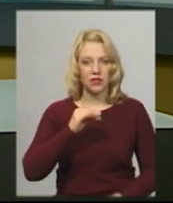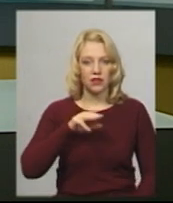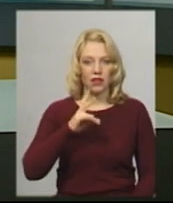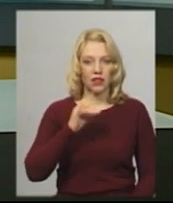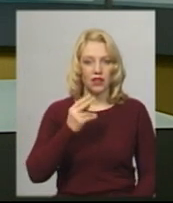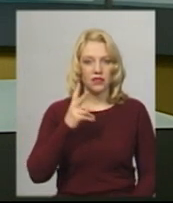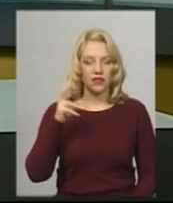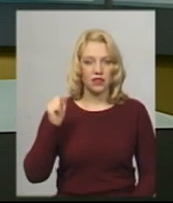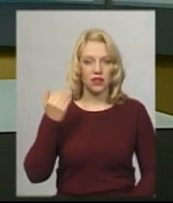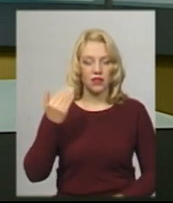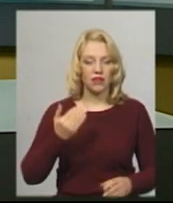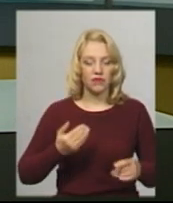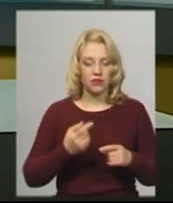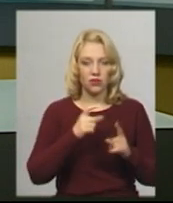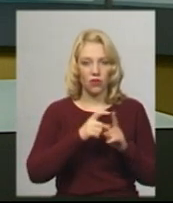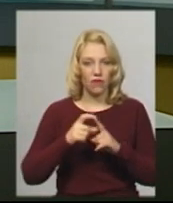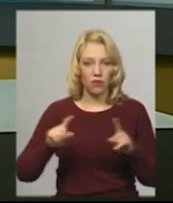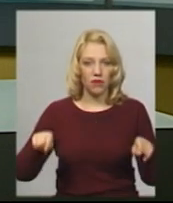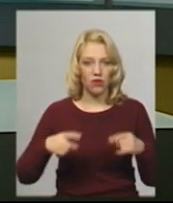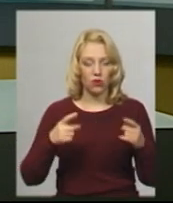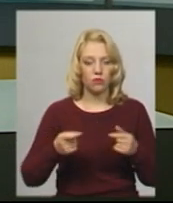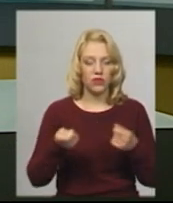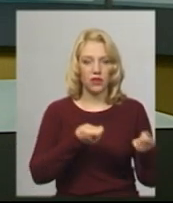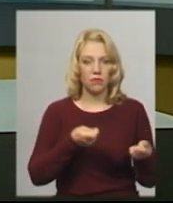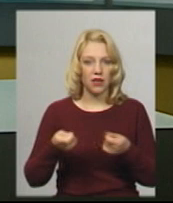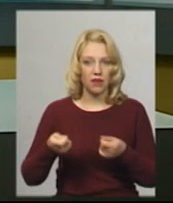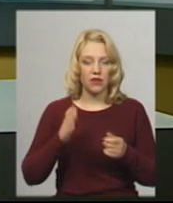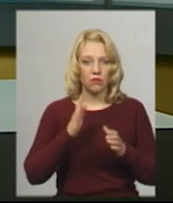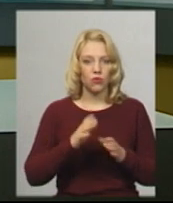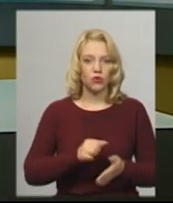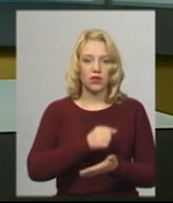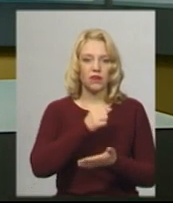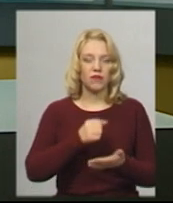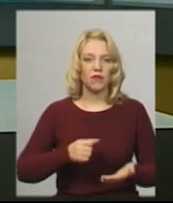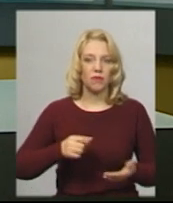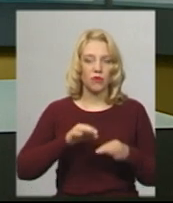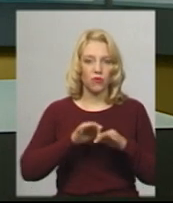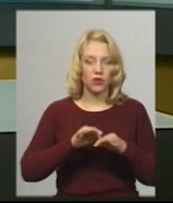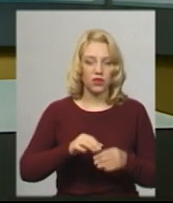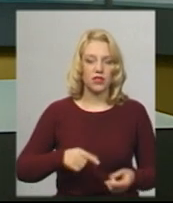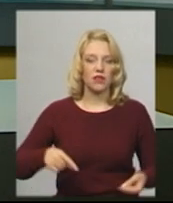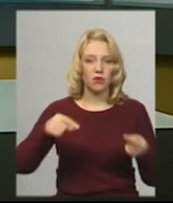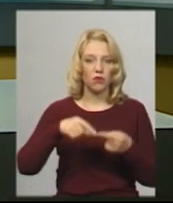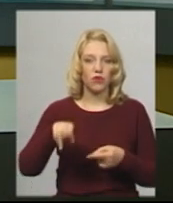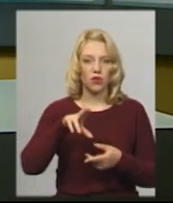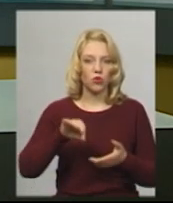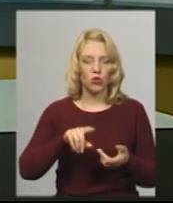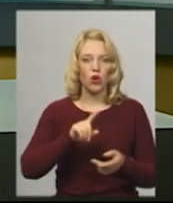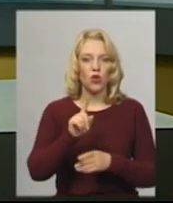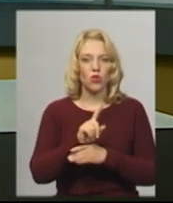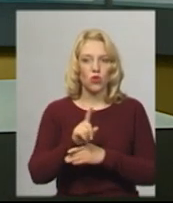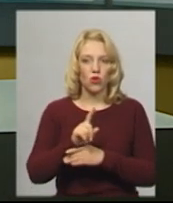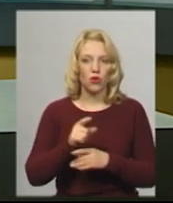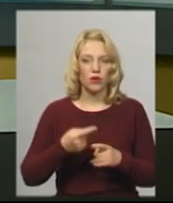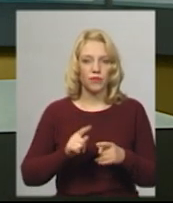За її словами, відновлення міжміських перевезень відбуватиметься відповідно до затверджених норм. Таке рішення ухвалили на засіданні обласної